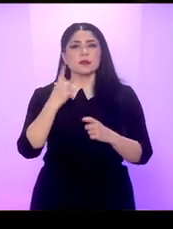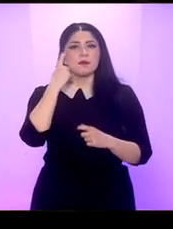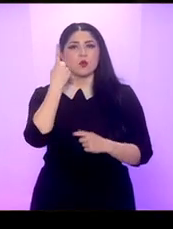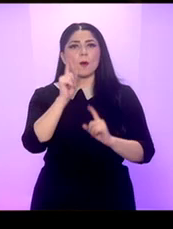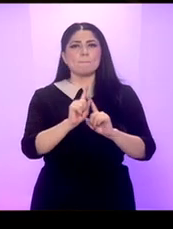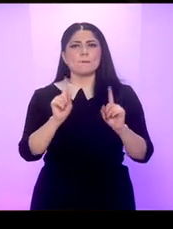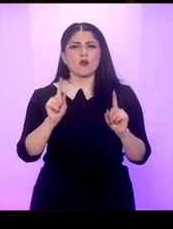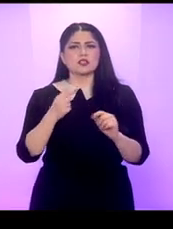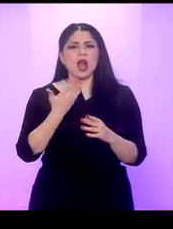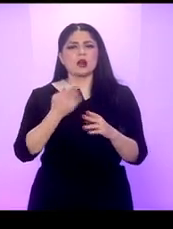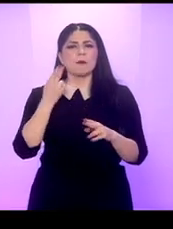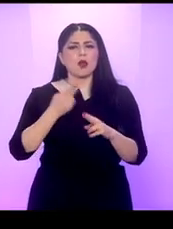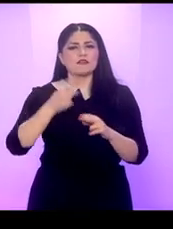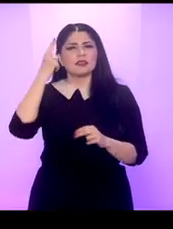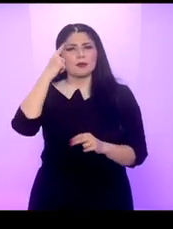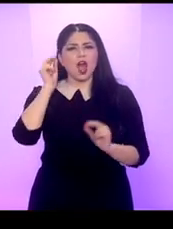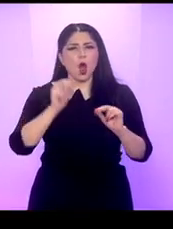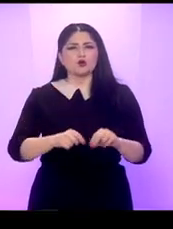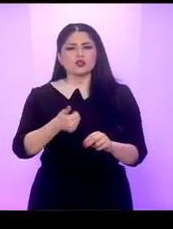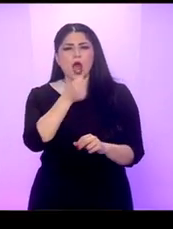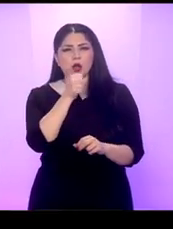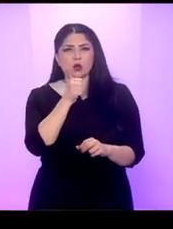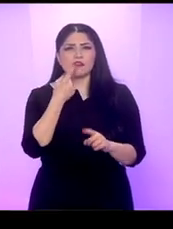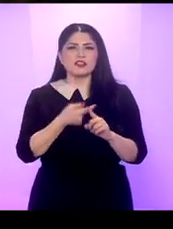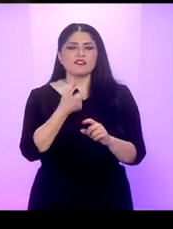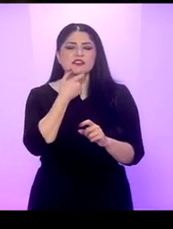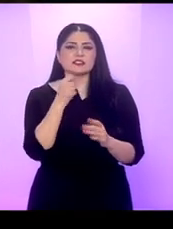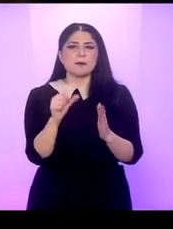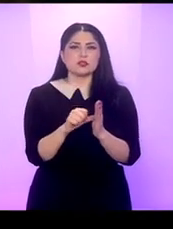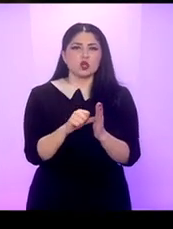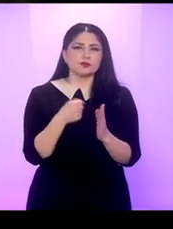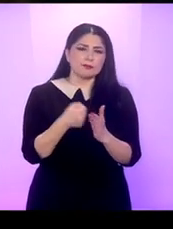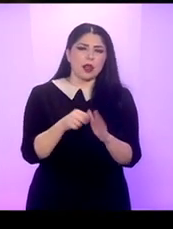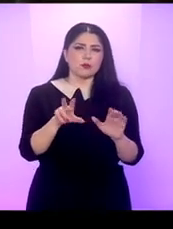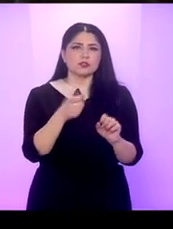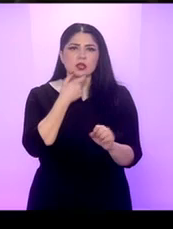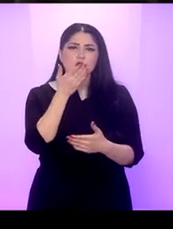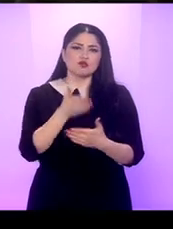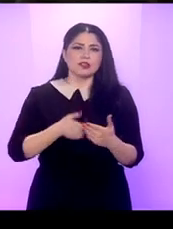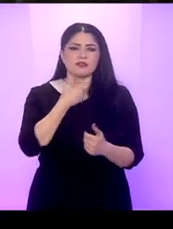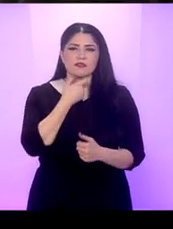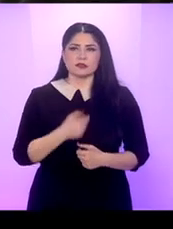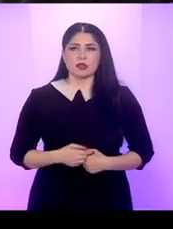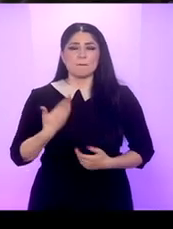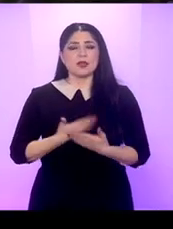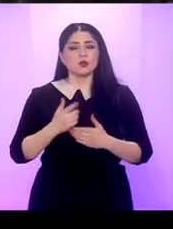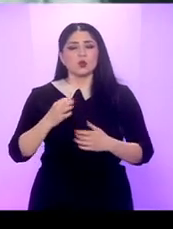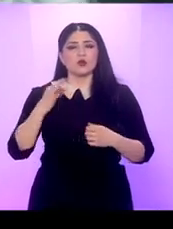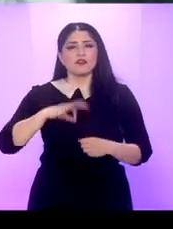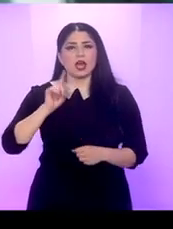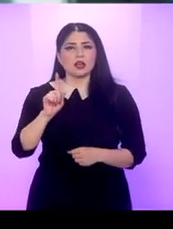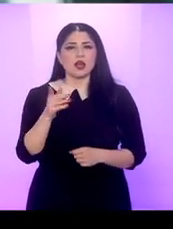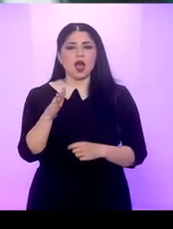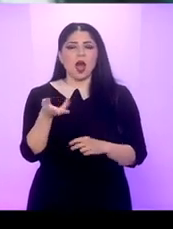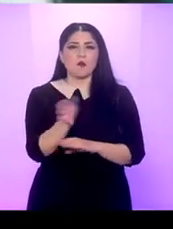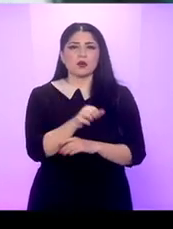unui profesor depresiv care devine alcolic în plină criza a vârstei mijlocini Foarte emoționat, regizorul i-a dedicat premiul ficei sale care a murit cu câteva